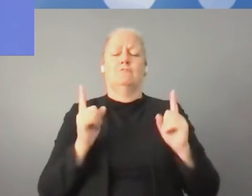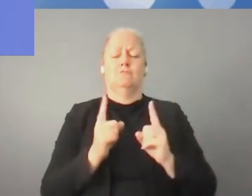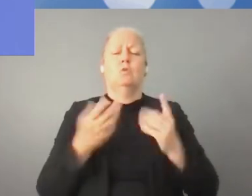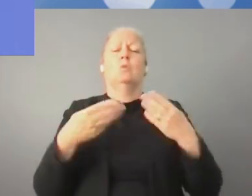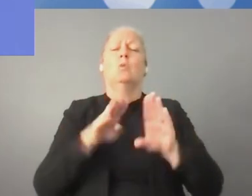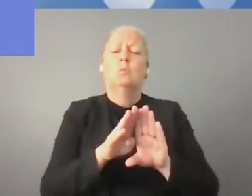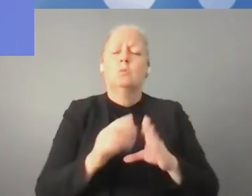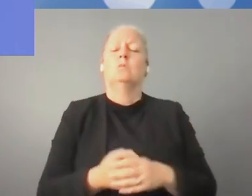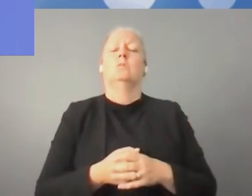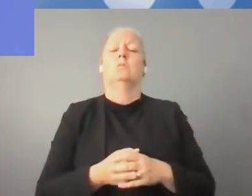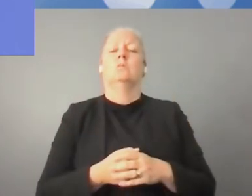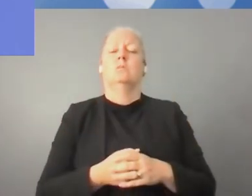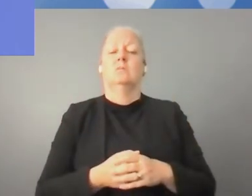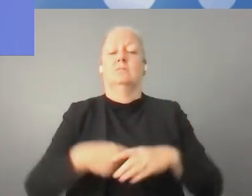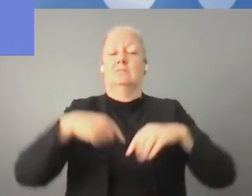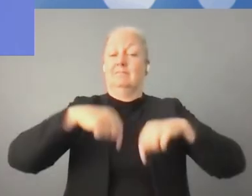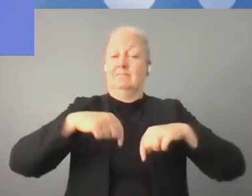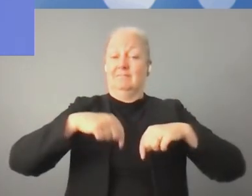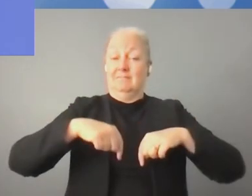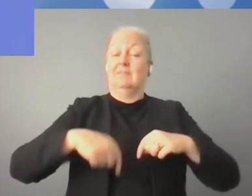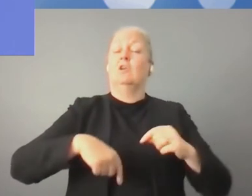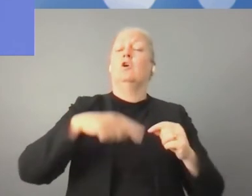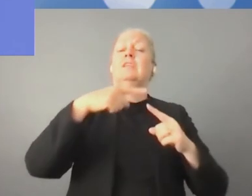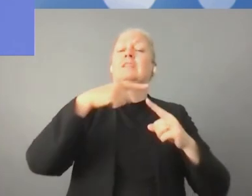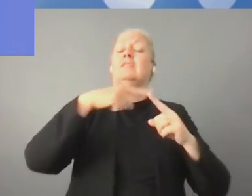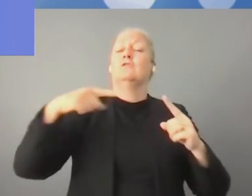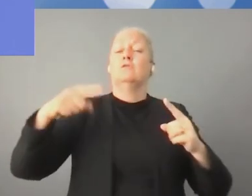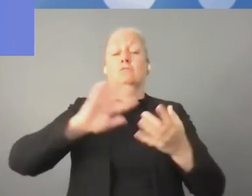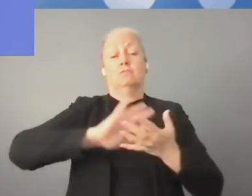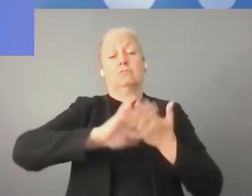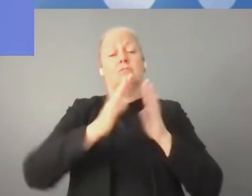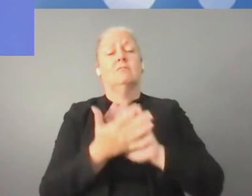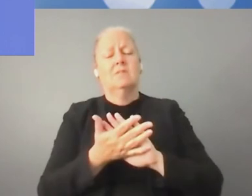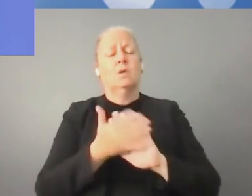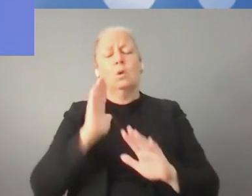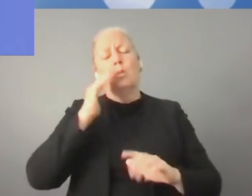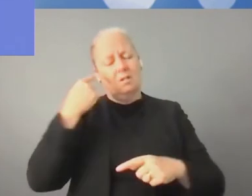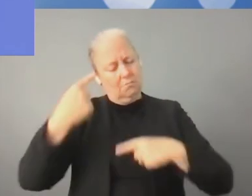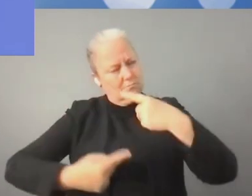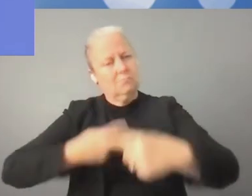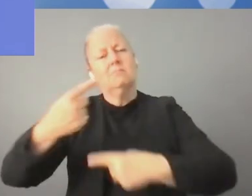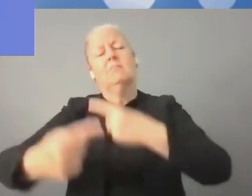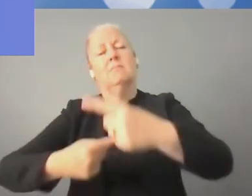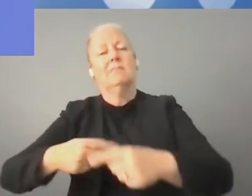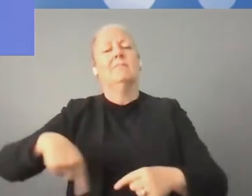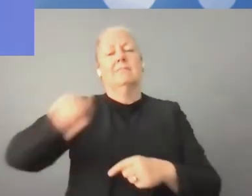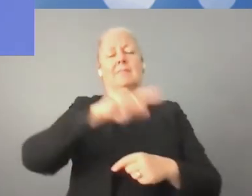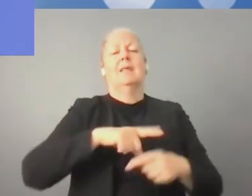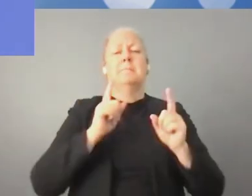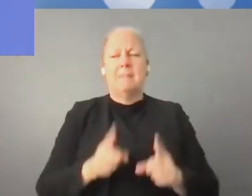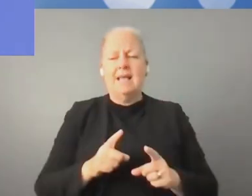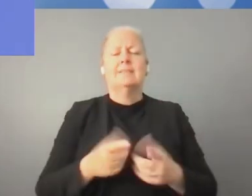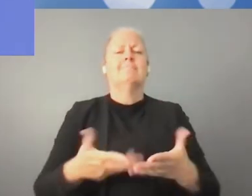cyfrowy nie będzie możliwy. Szanowni Państwo, bardzo dziękuję. Na koniec powiem jeszcze tak, że jedna rzecz jest pewna.